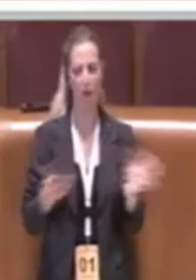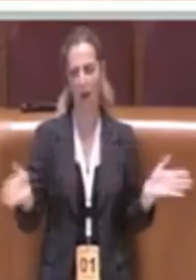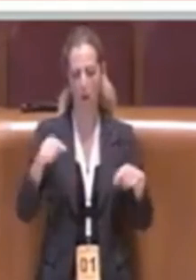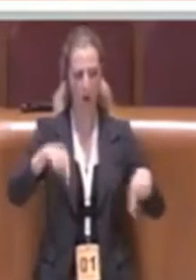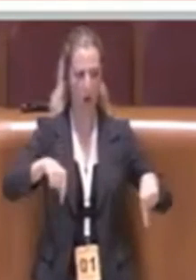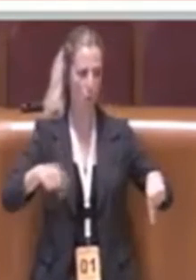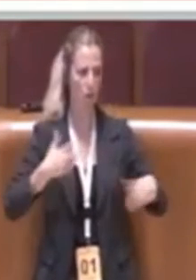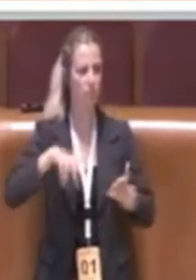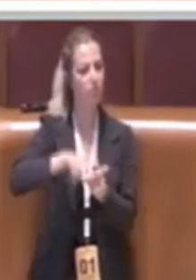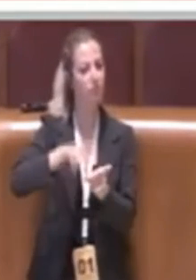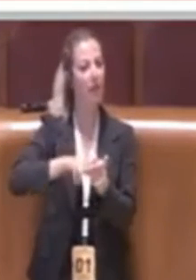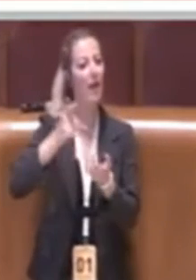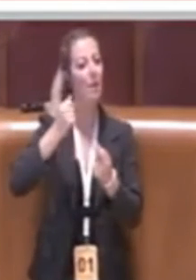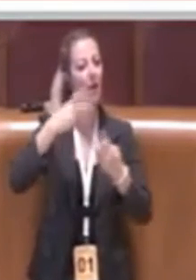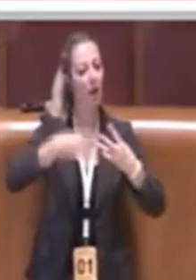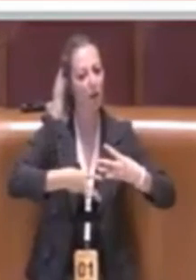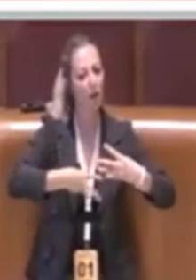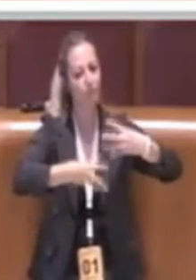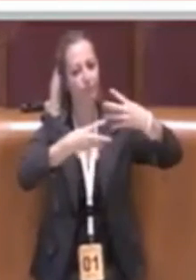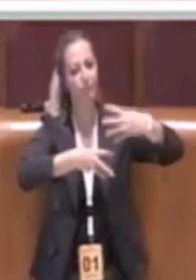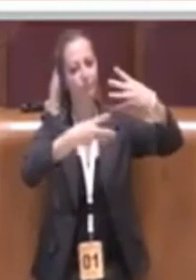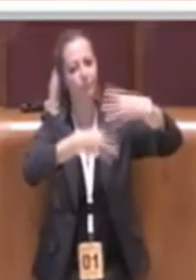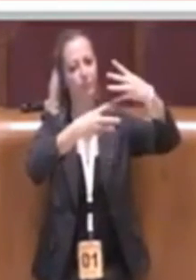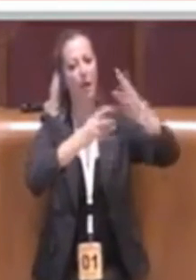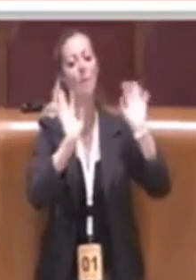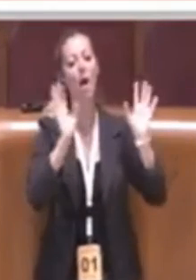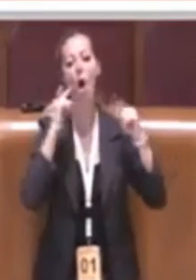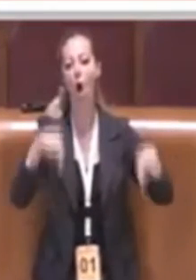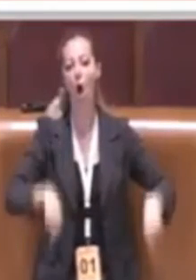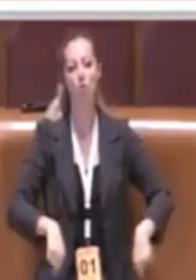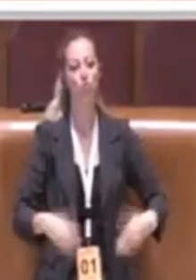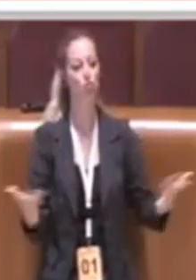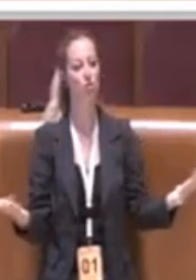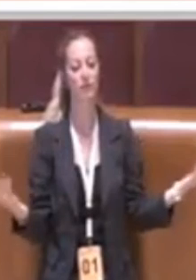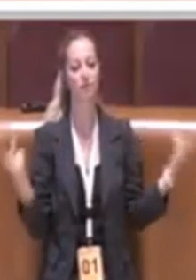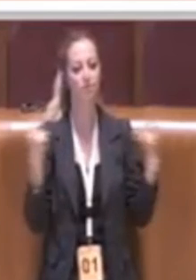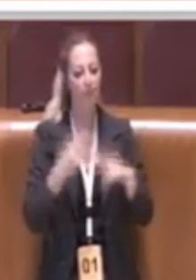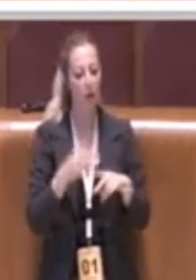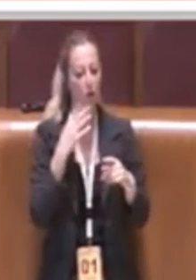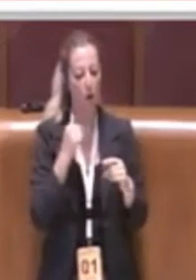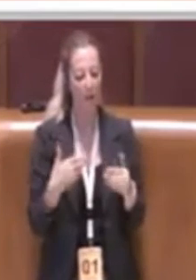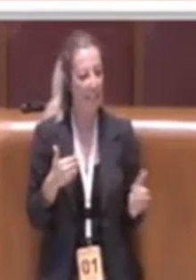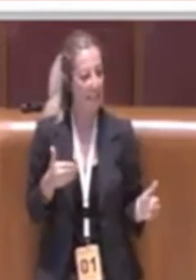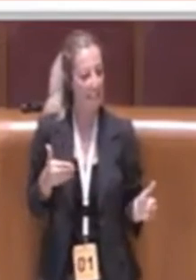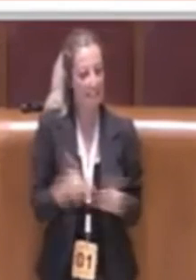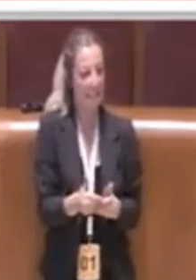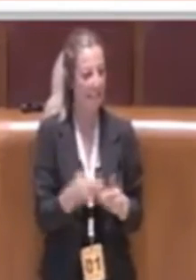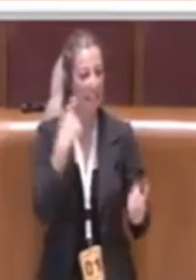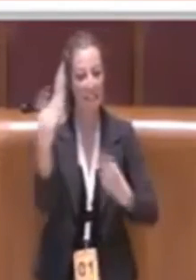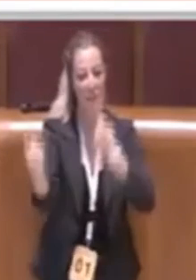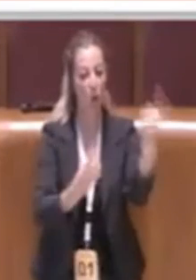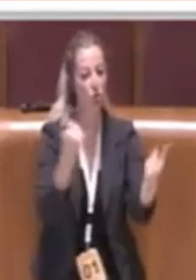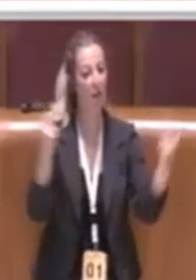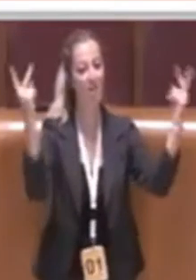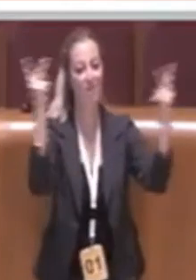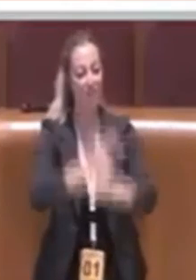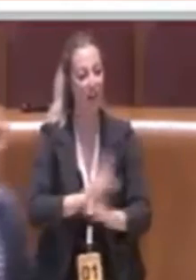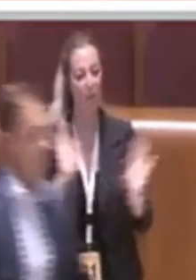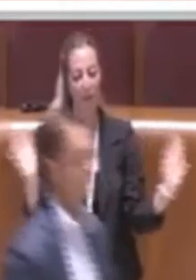per le progressioni verticali, ma oggi ci ritroviamo con tempi strettissimi e con condizioni veramente